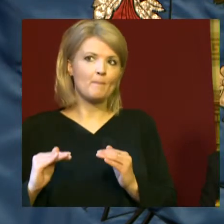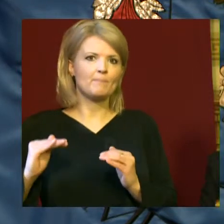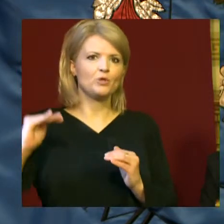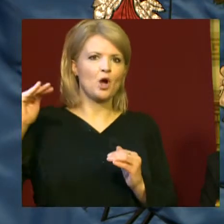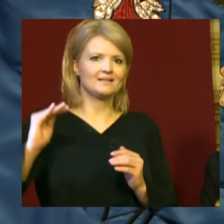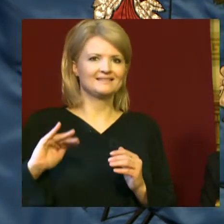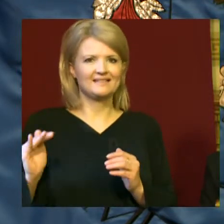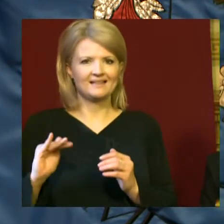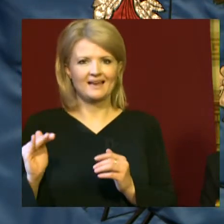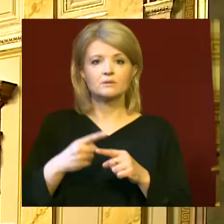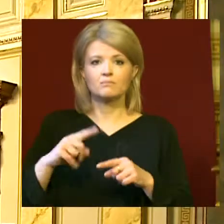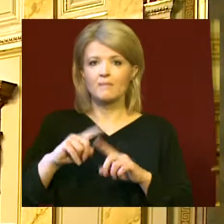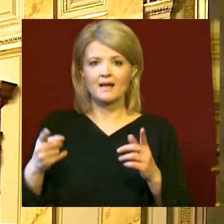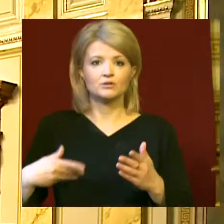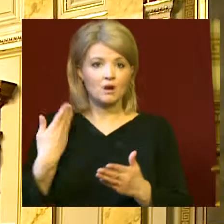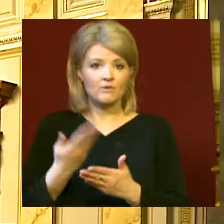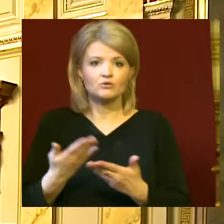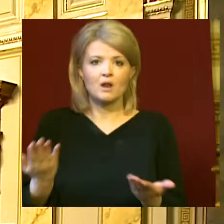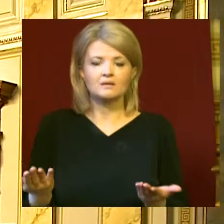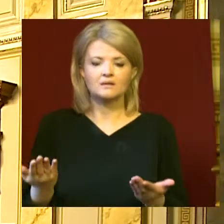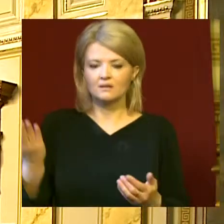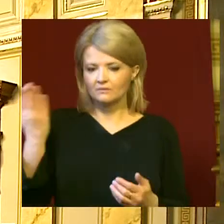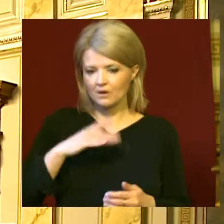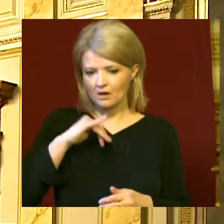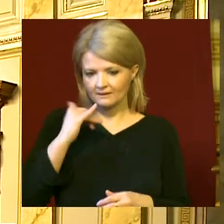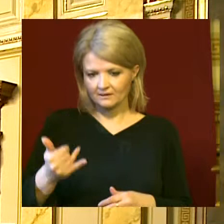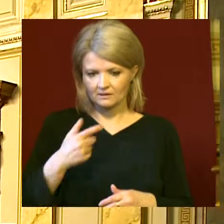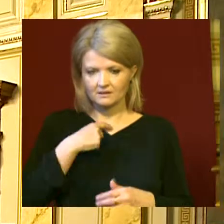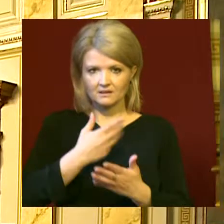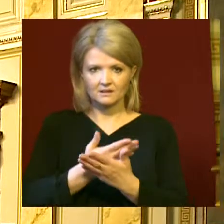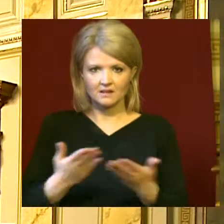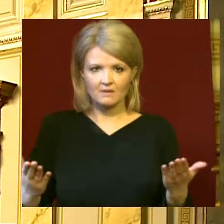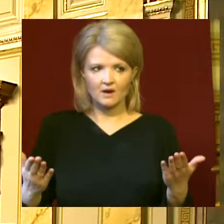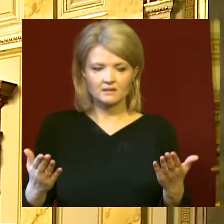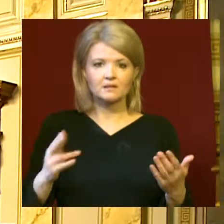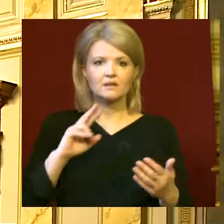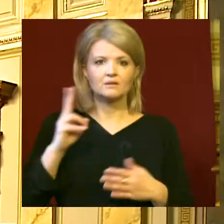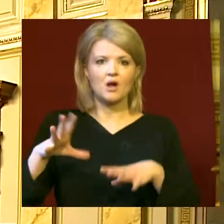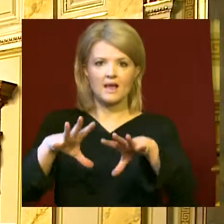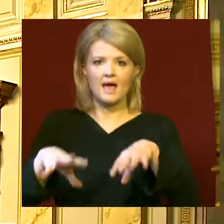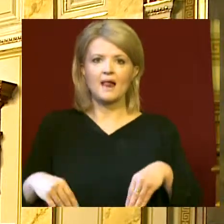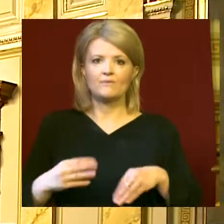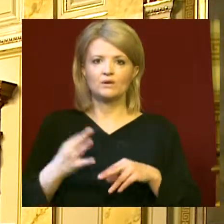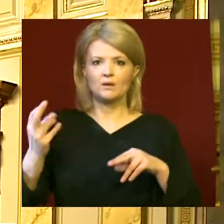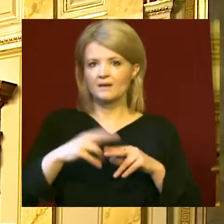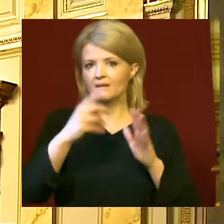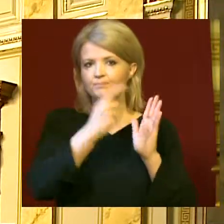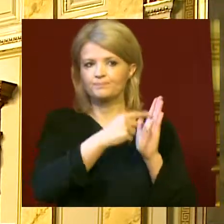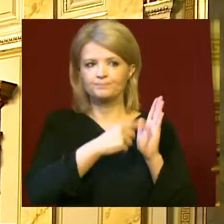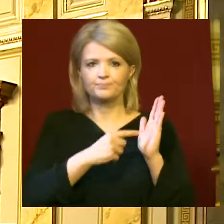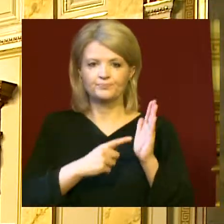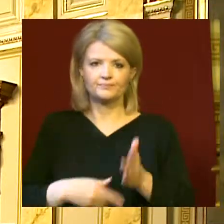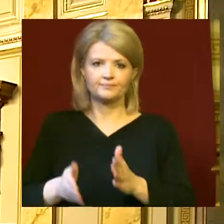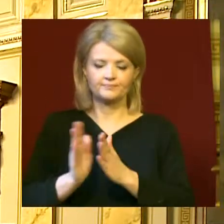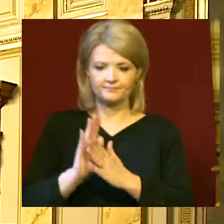új játszótereket minden következményével együtt. A kormányzat törekvéseit támogató, a kötelező betelepítési kvótát elutasító nyilatkozatot 13